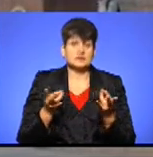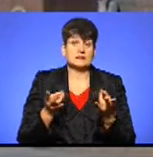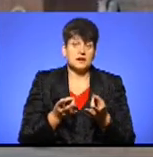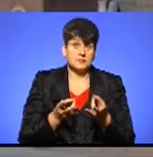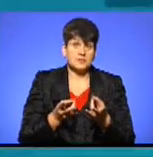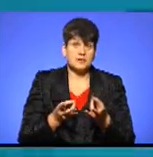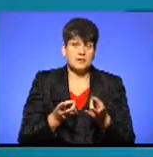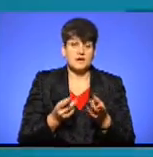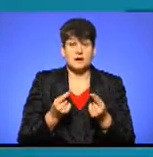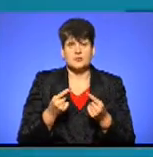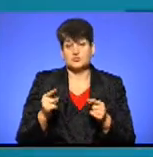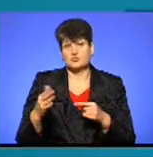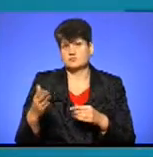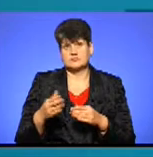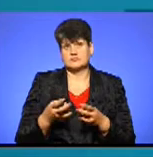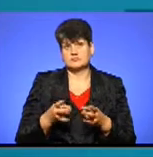боку, ну не зовсім.